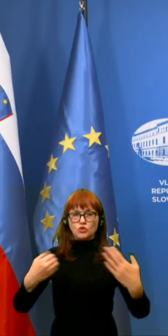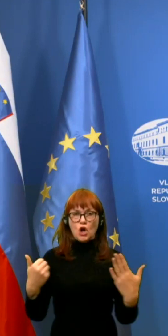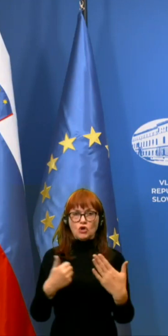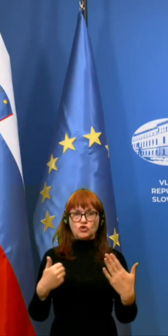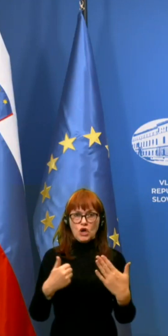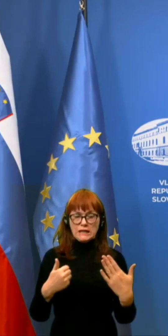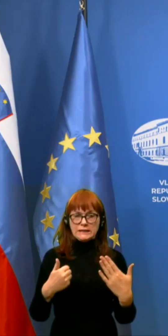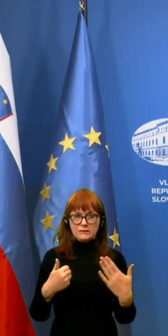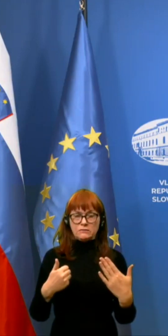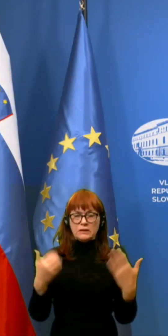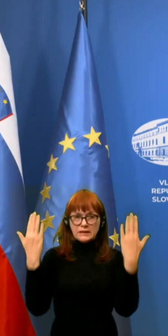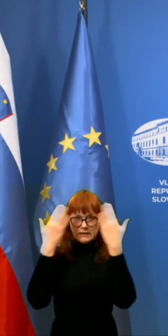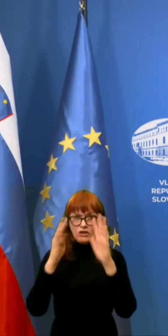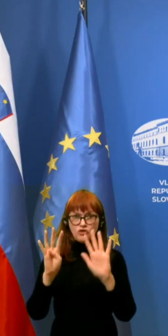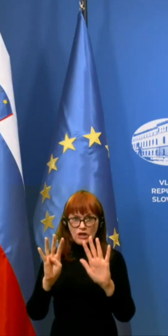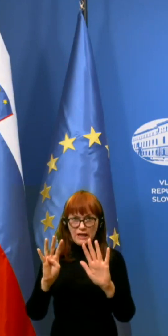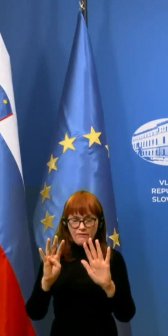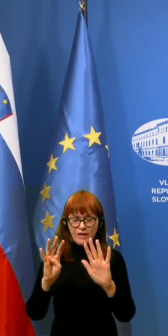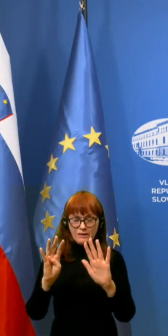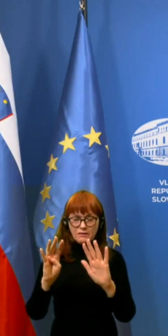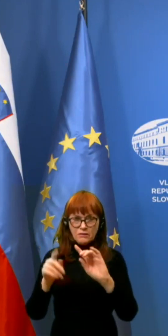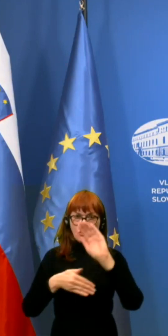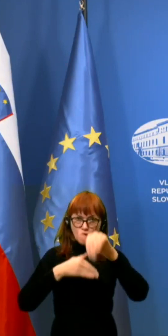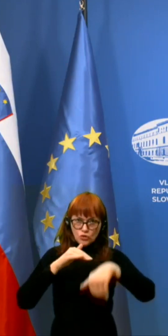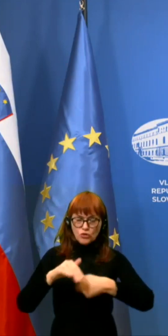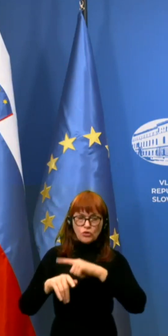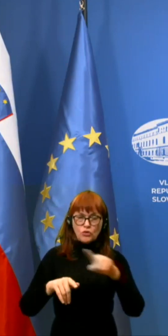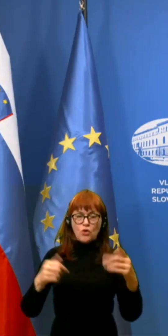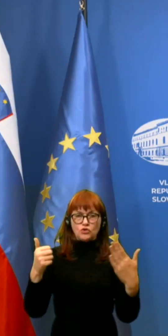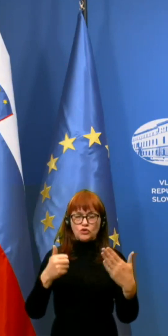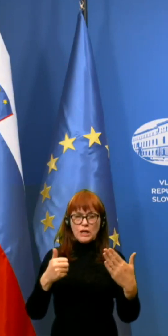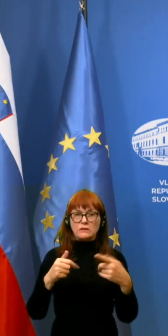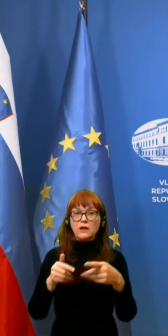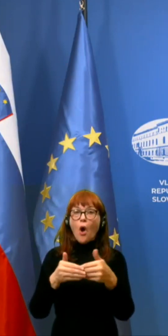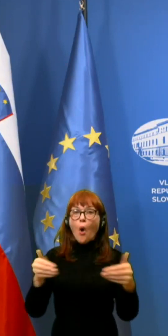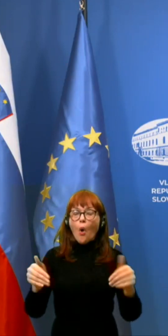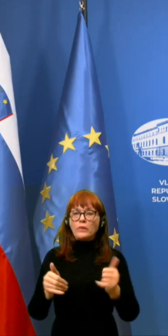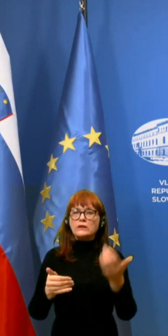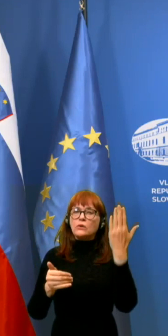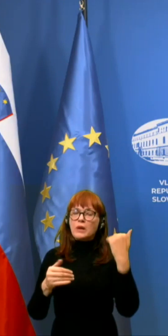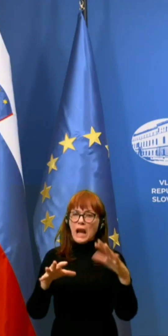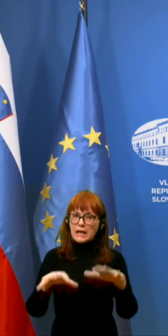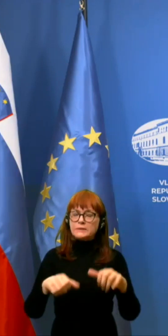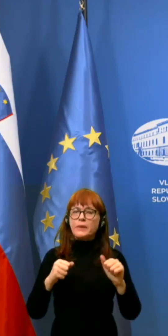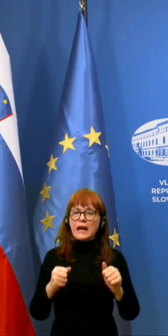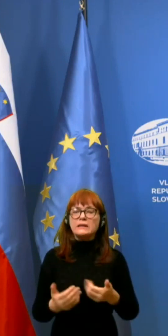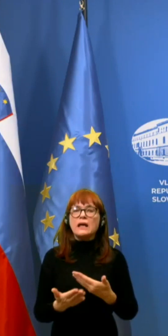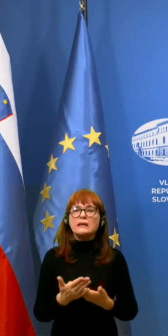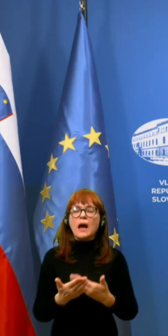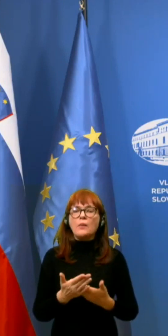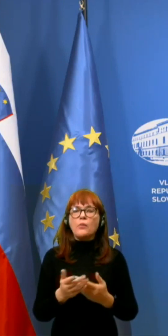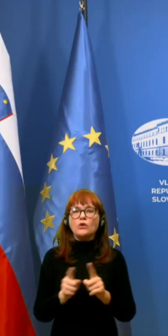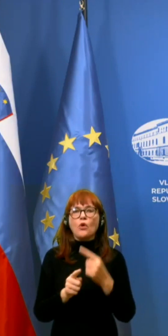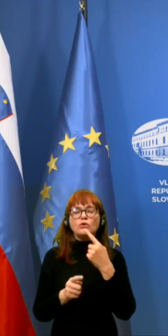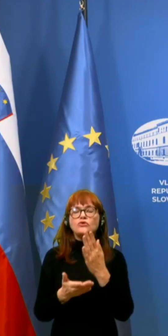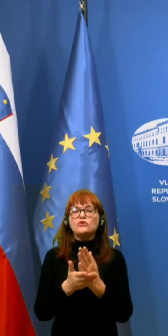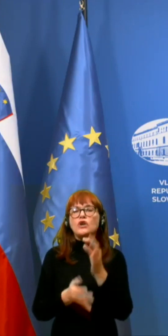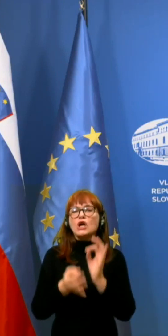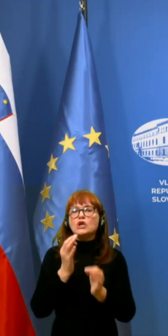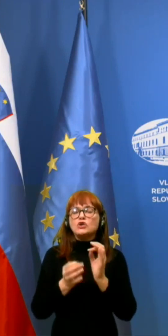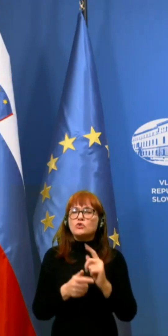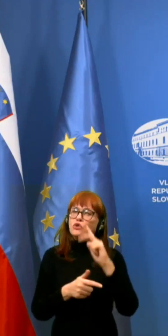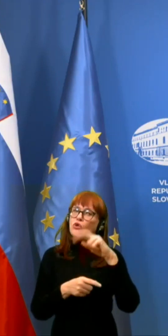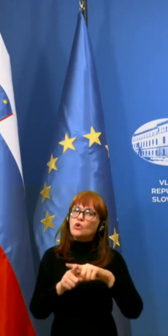Torej, tukaj je vsega potrebno povedati, da je ta omenjitev bila sprejeta na podlagi, kot rečeno, izkušenji stojine,